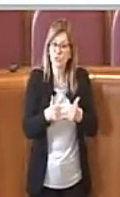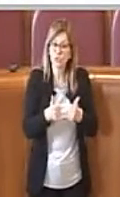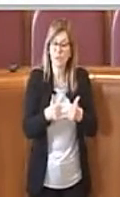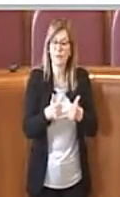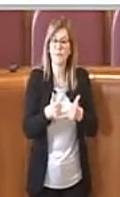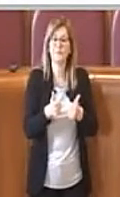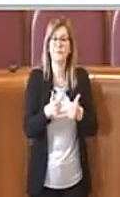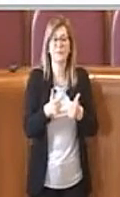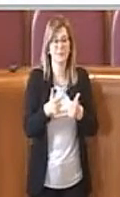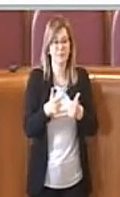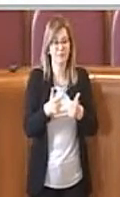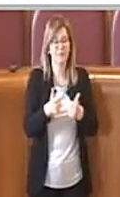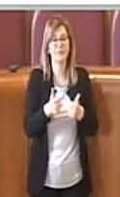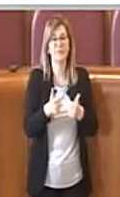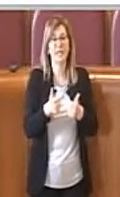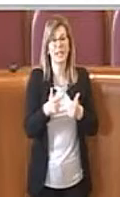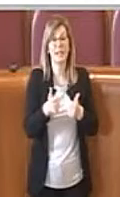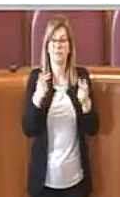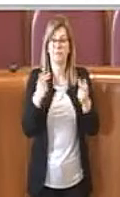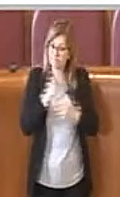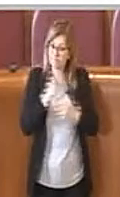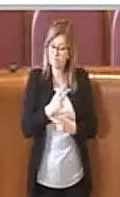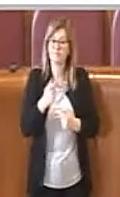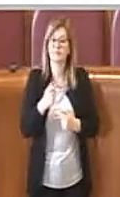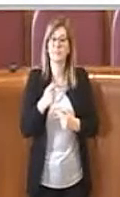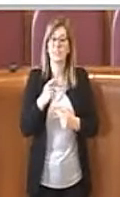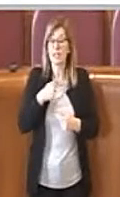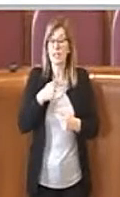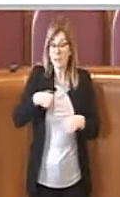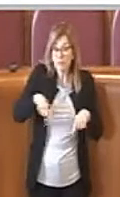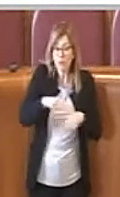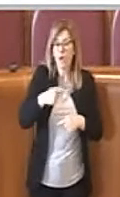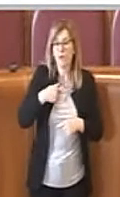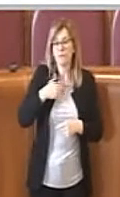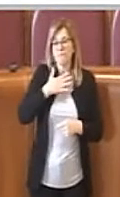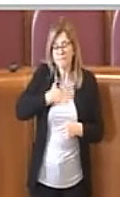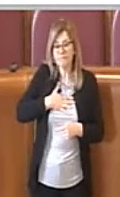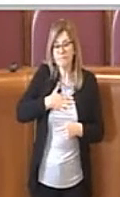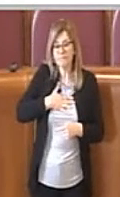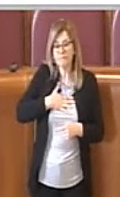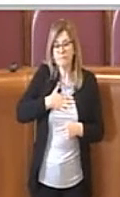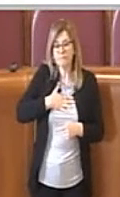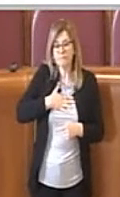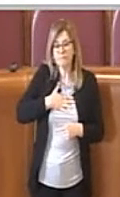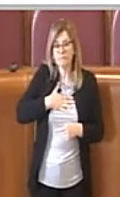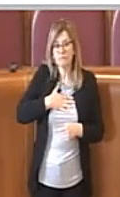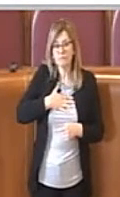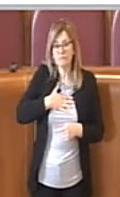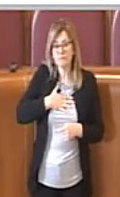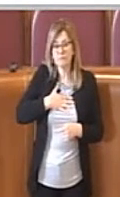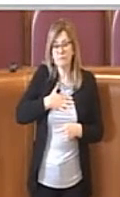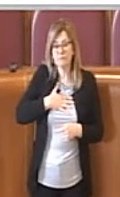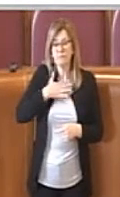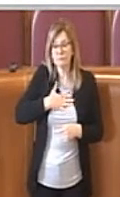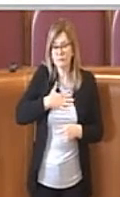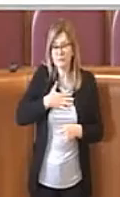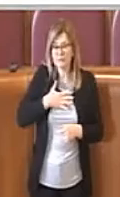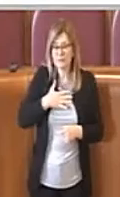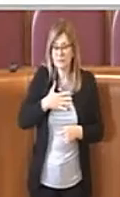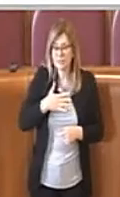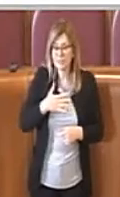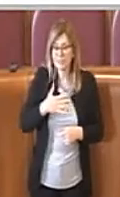avremmo veramente apprezzato se loro avessero votato